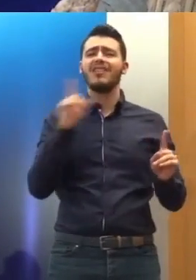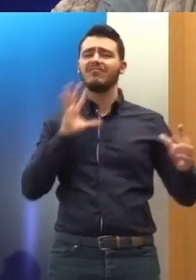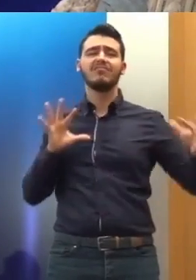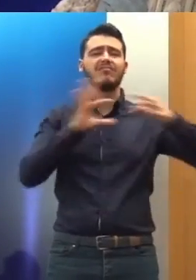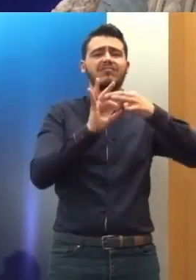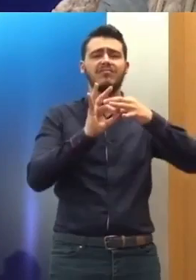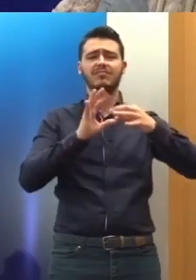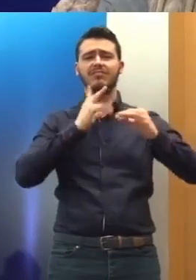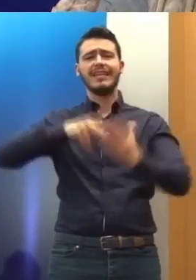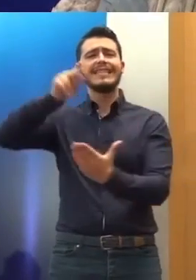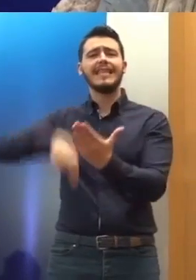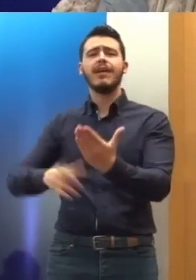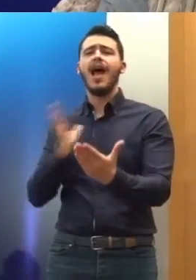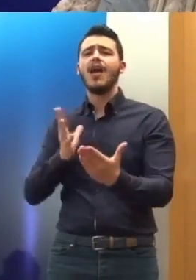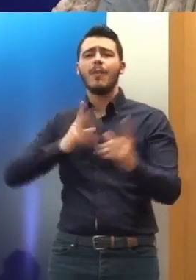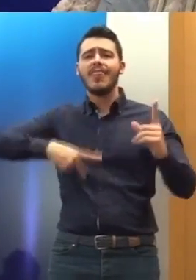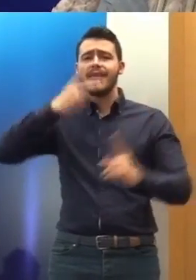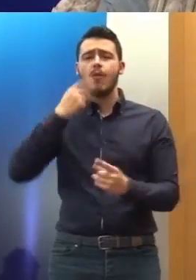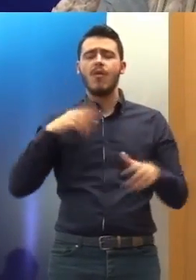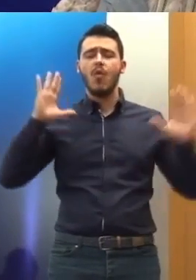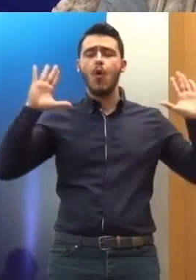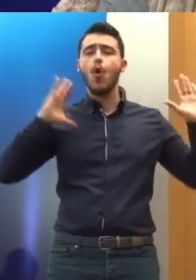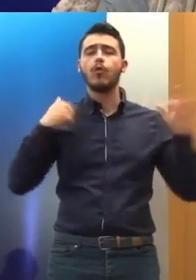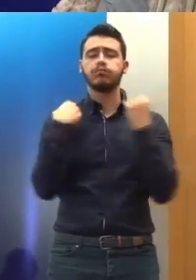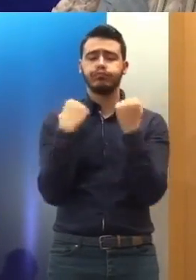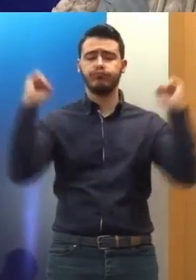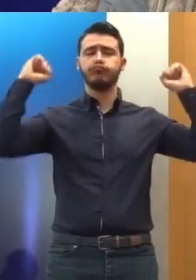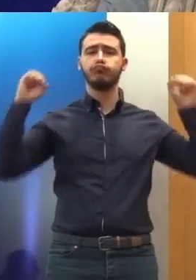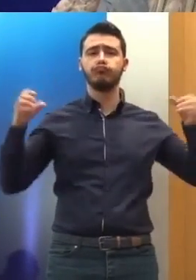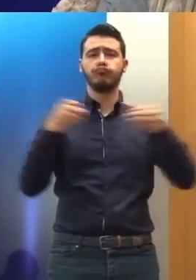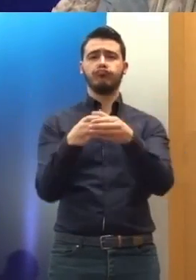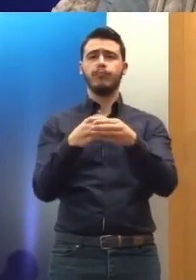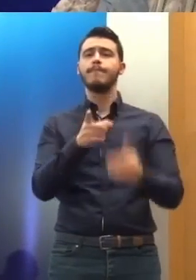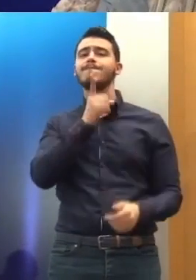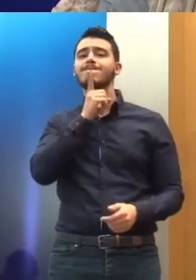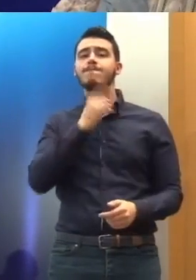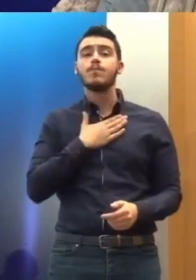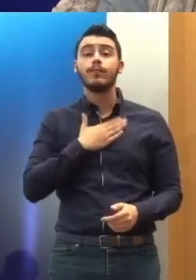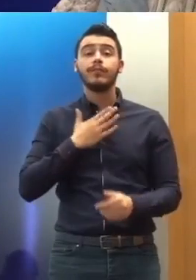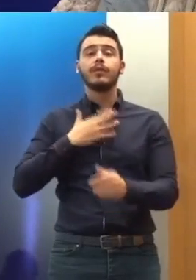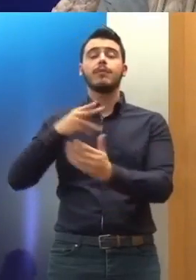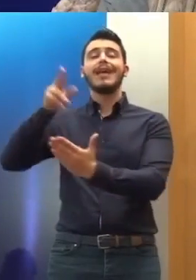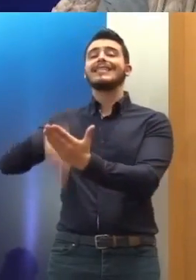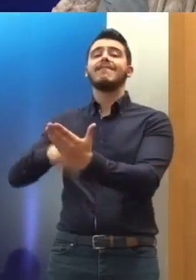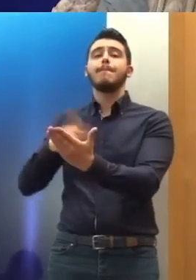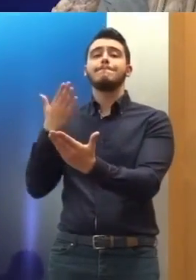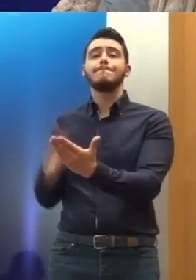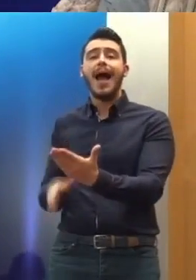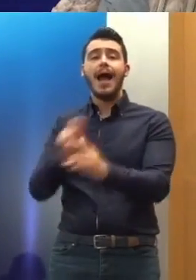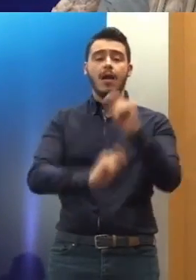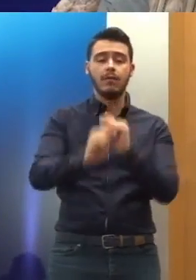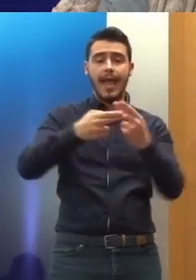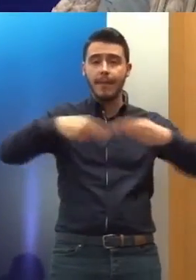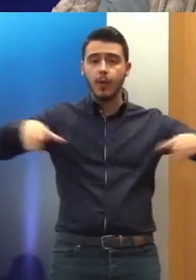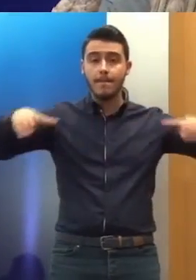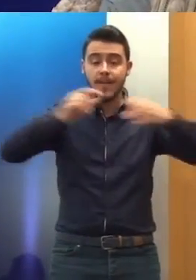διότι η δική μας σύμβαση αυτή που θέσπισε την Επιτροπή περιέχει μόνο αν θέλετε